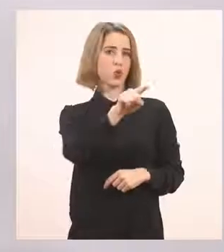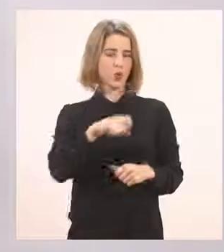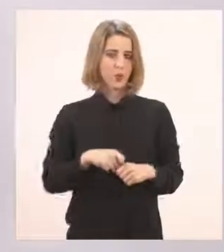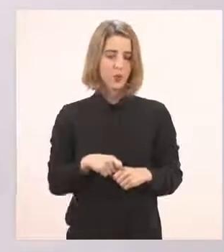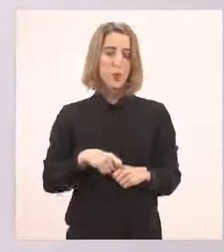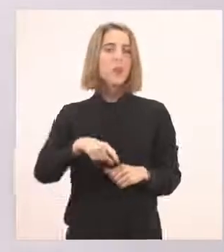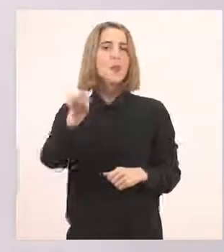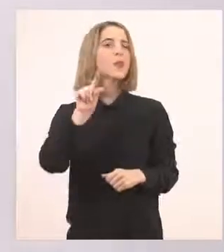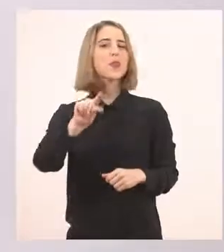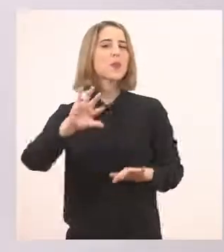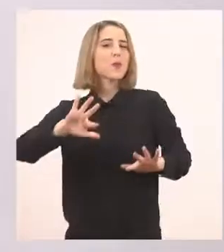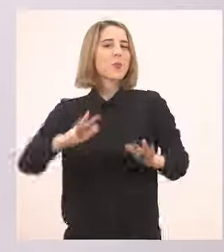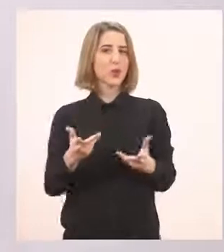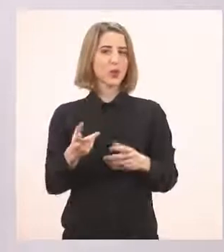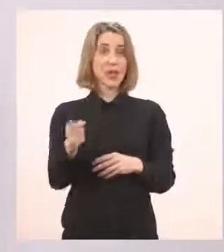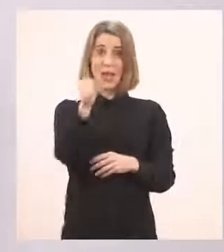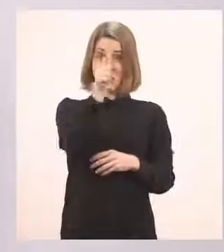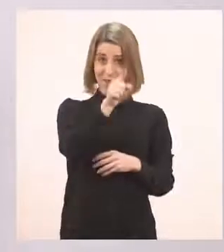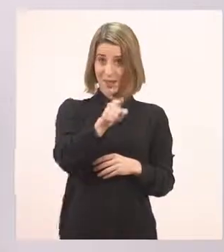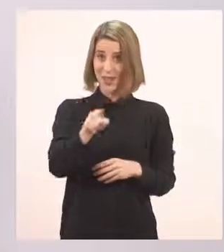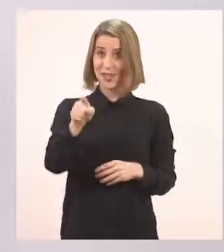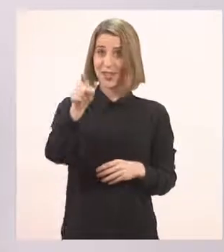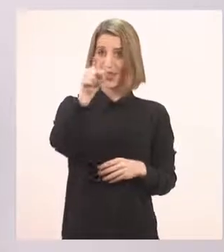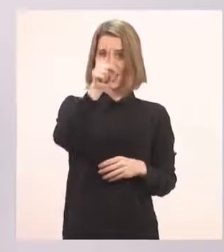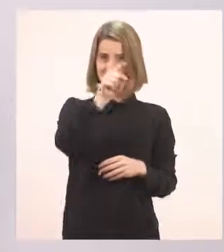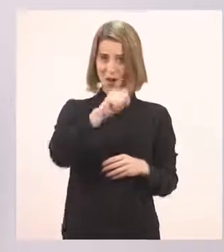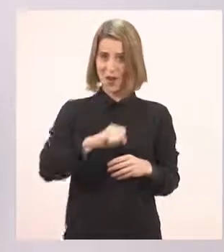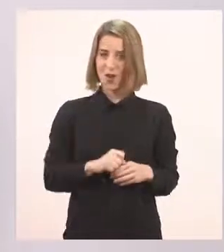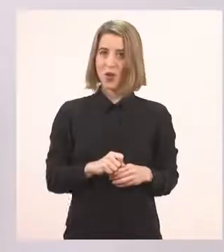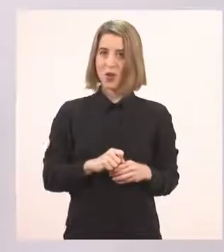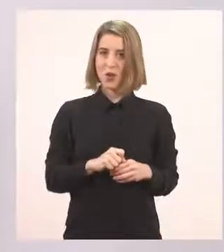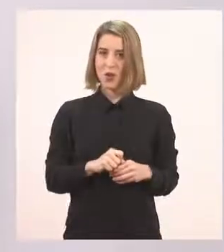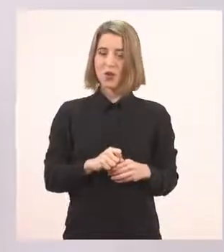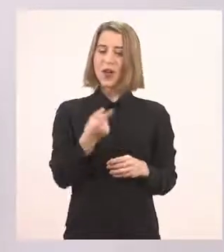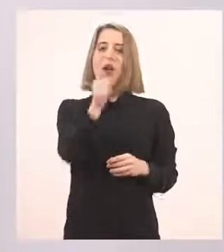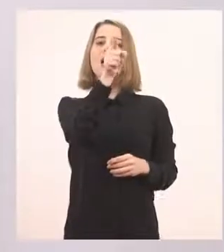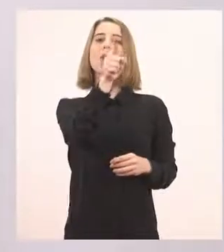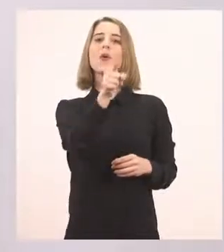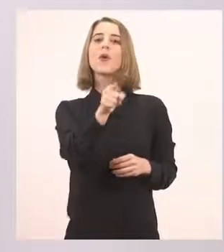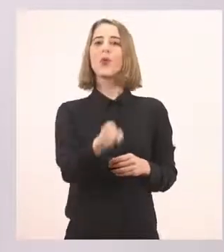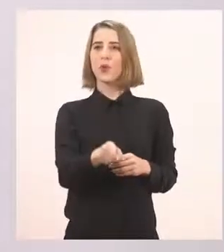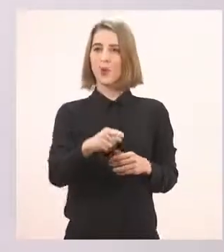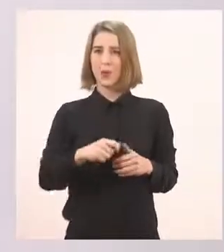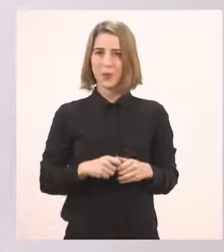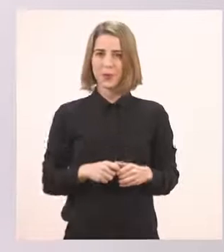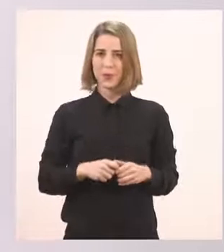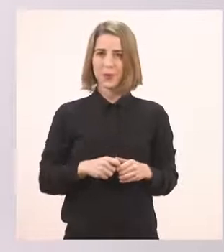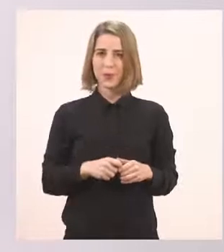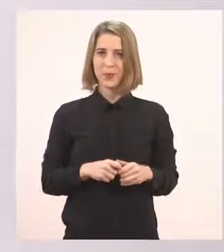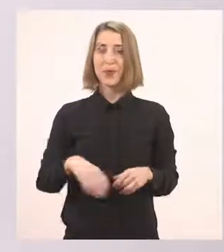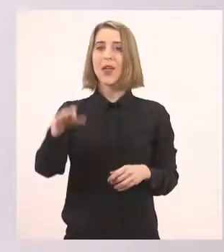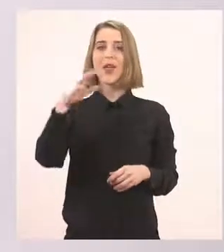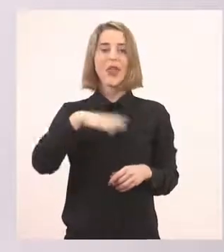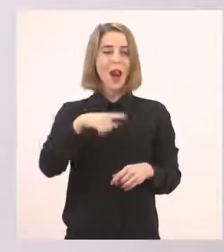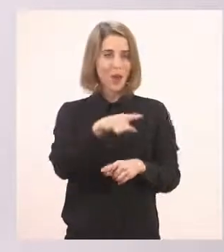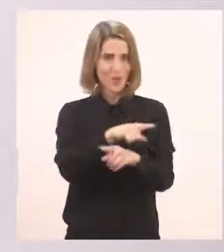Τώρα το μικρό, ένα κυκλάκι προς τα αριστερά και μια γραμμούλα προς τα κάτω. Θέλω τώρα να